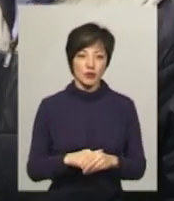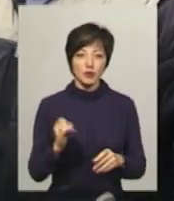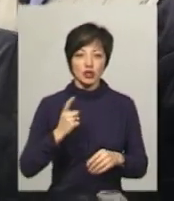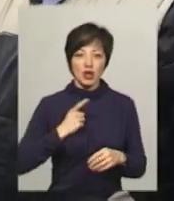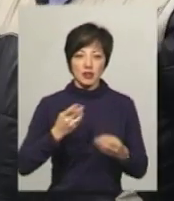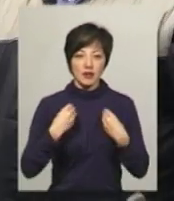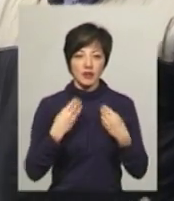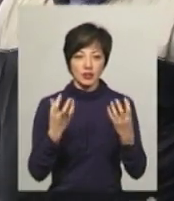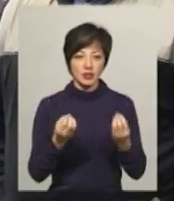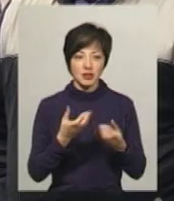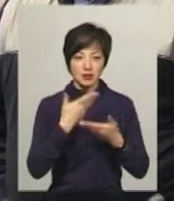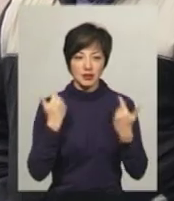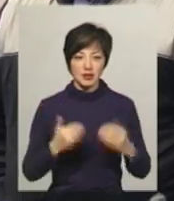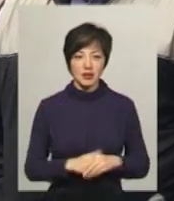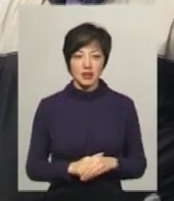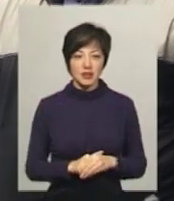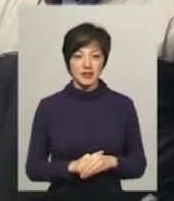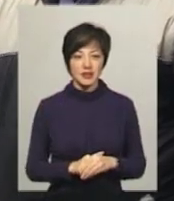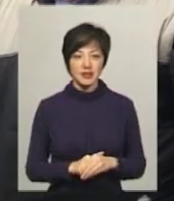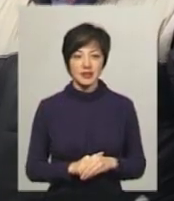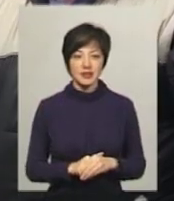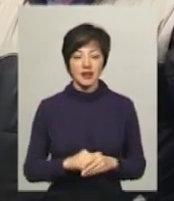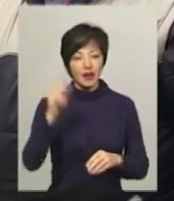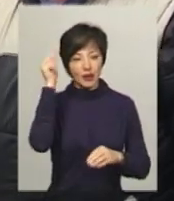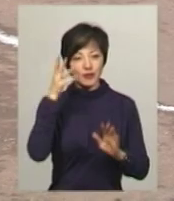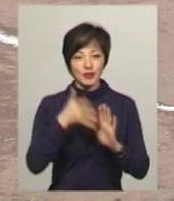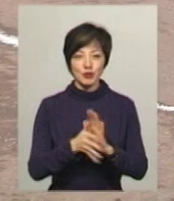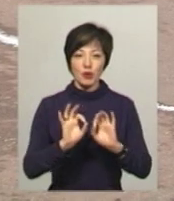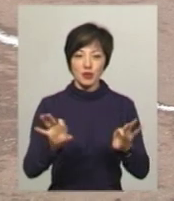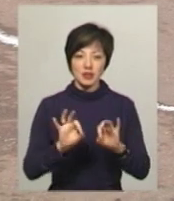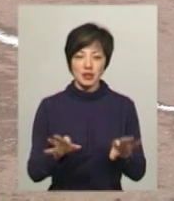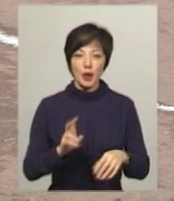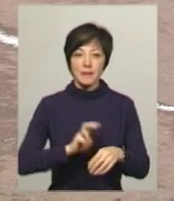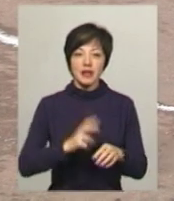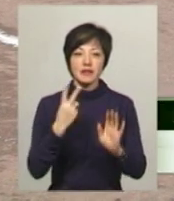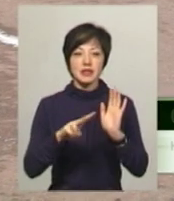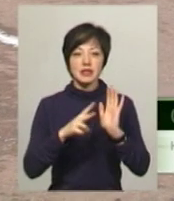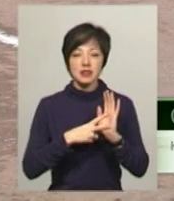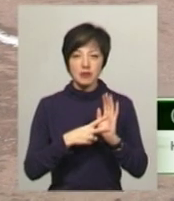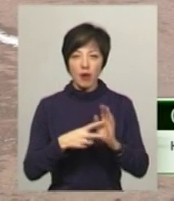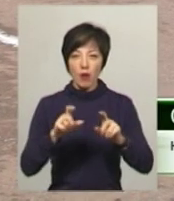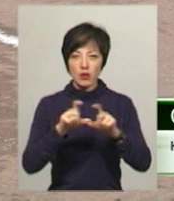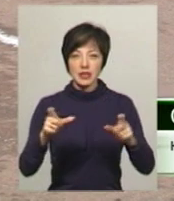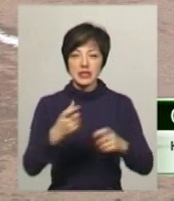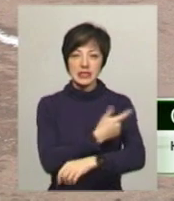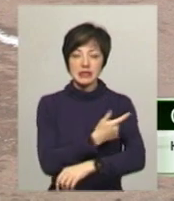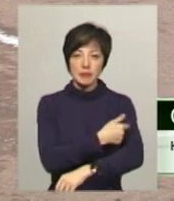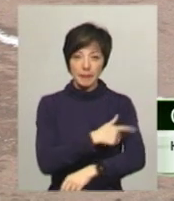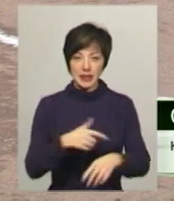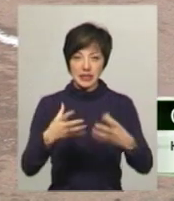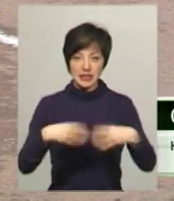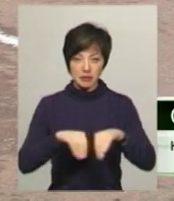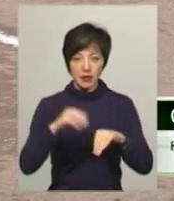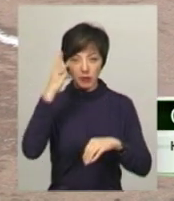не давали. Як ви в чим, тоді розкажемо. Медики 27 амбулаторій сімейної медицини Хмельниччини